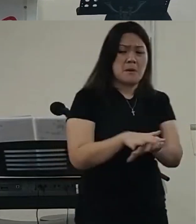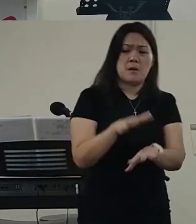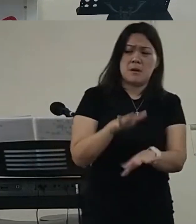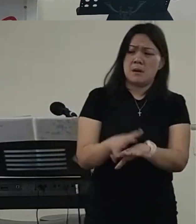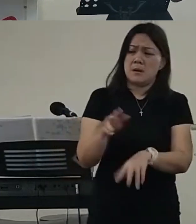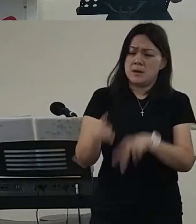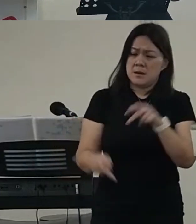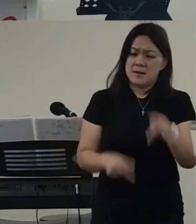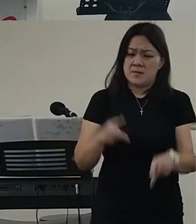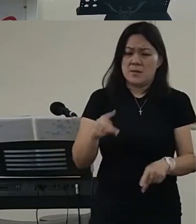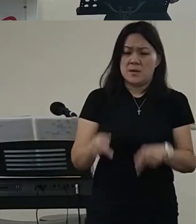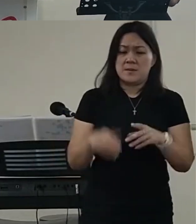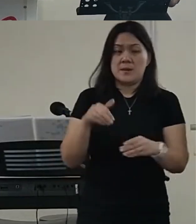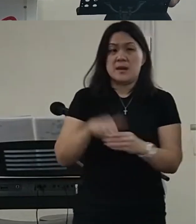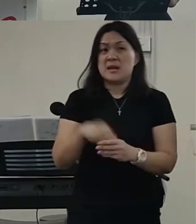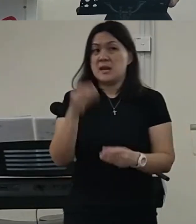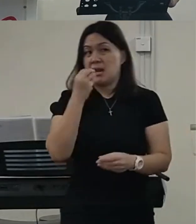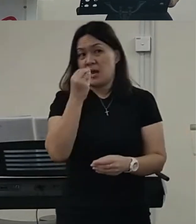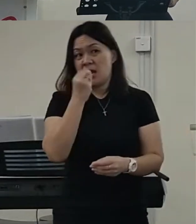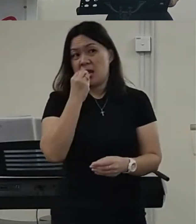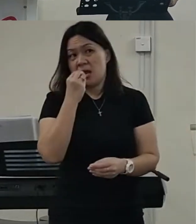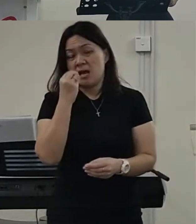那么在这一个餐馆里面呢很多人